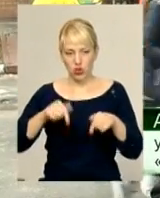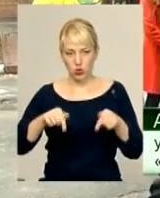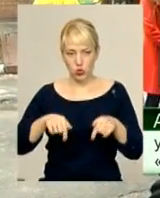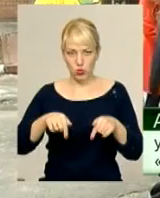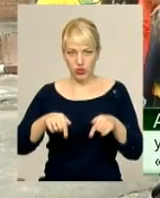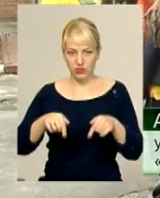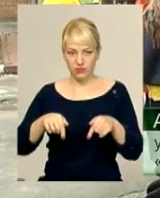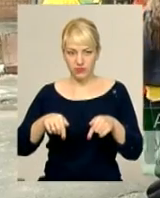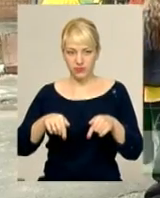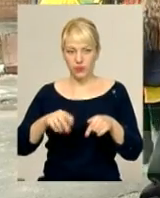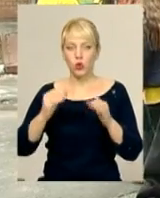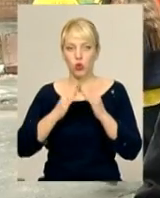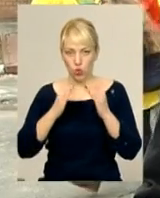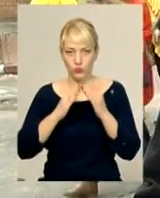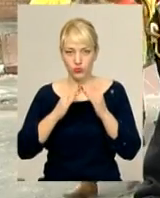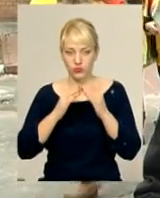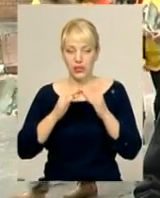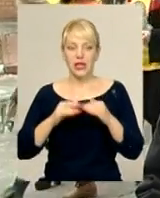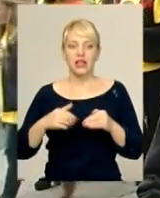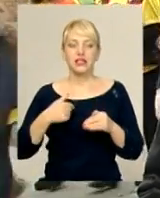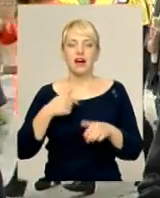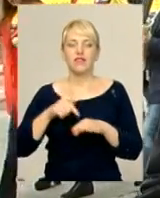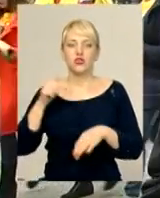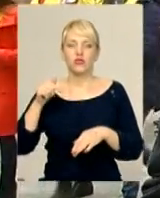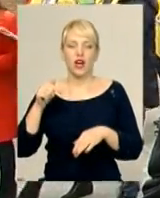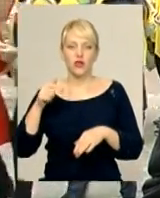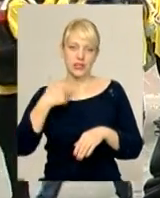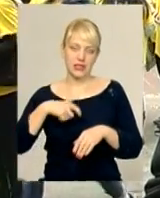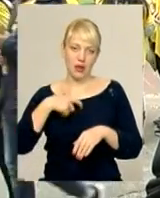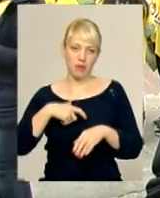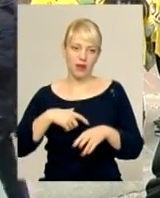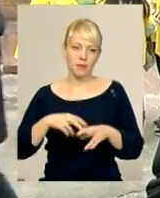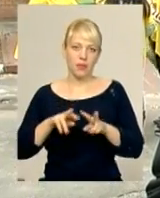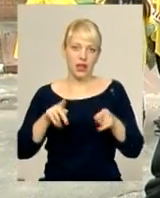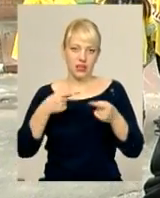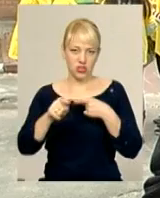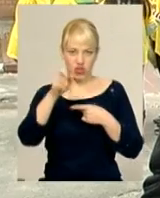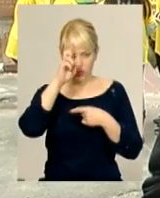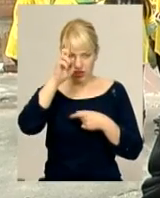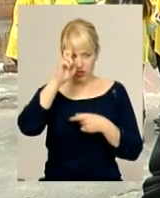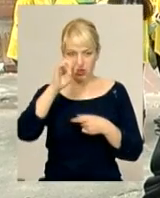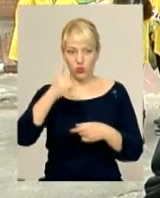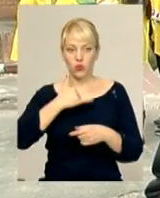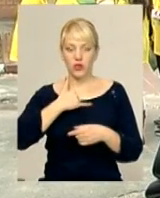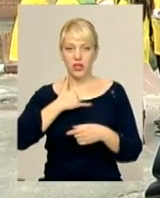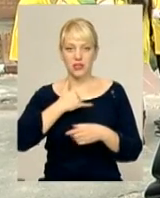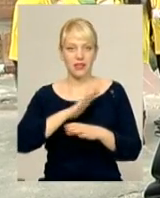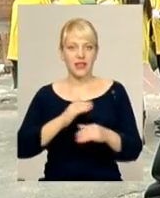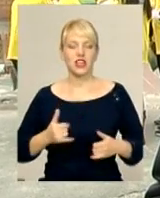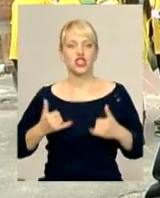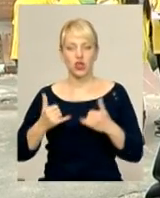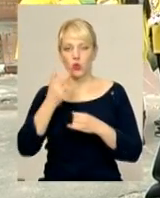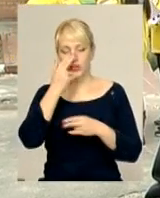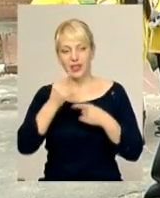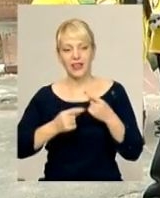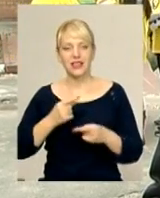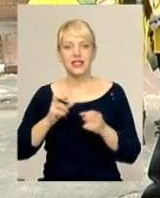тобто додому, і я відчуваю себе наче в іншій країні, тому що у нас не шанують так традиції,